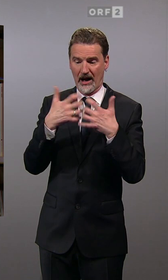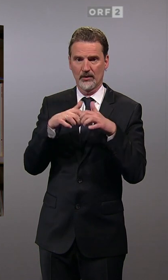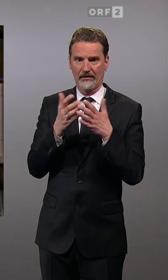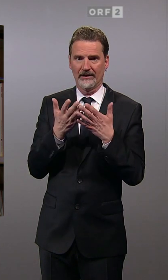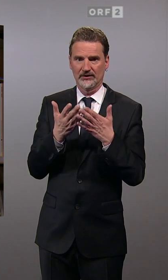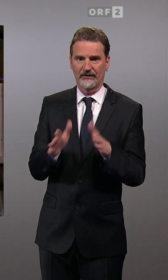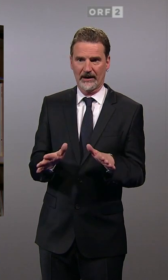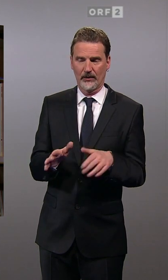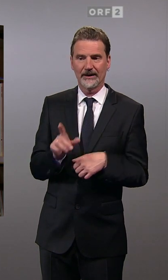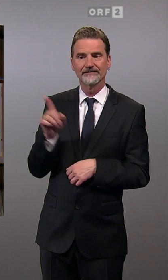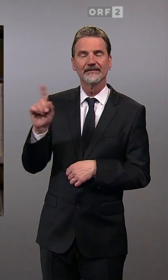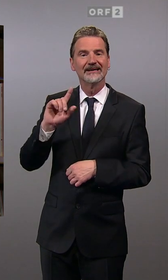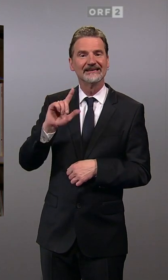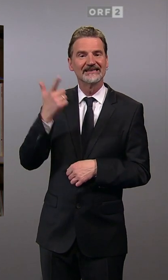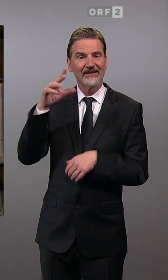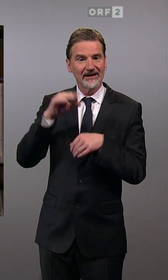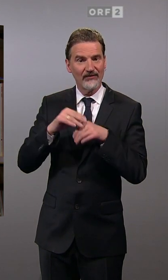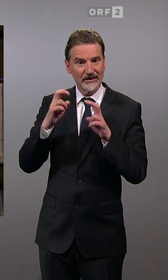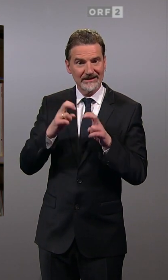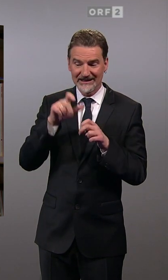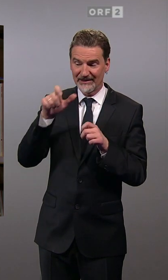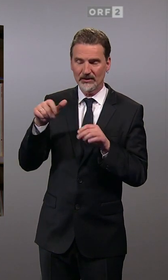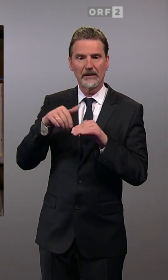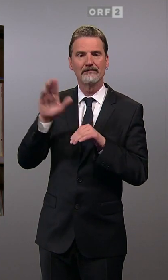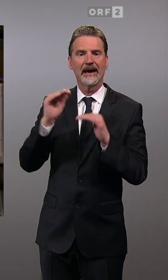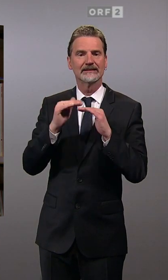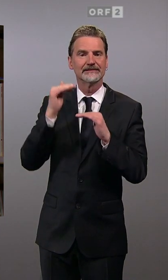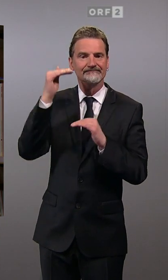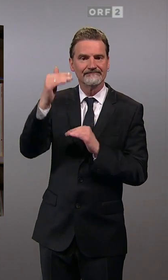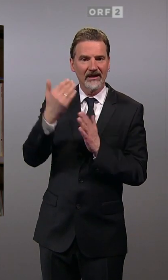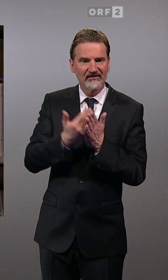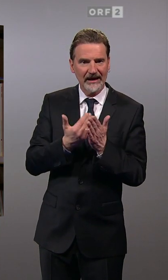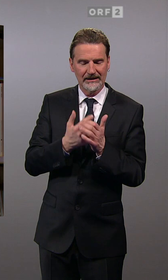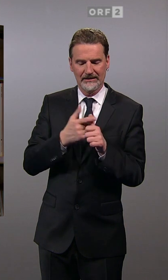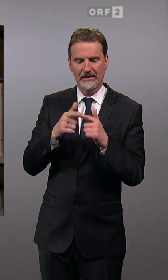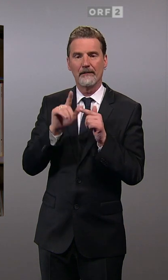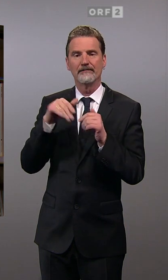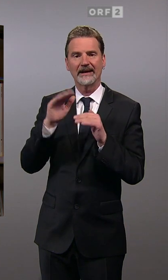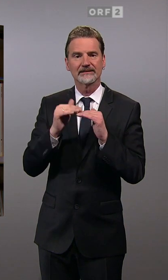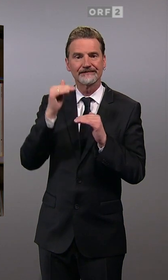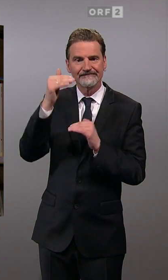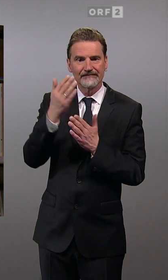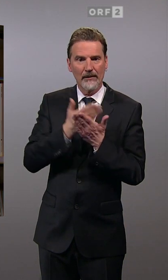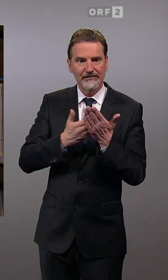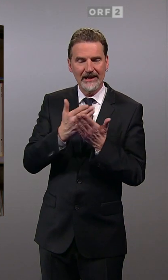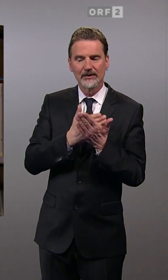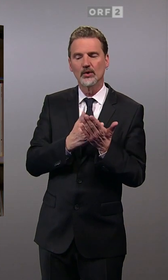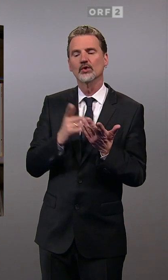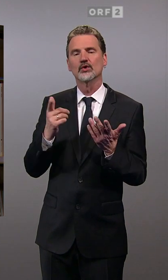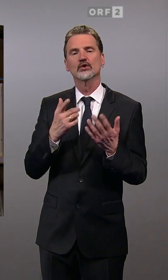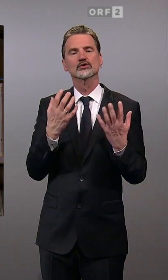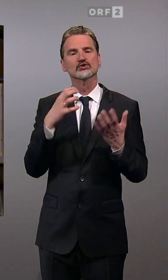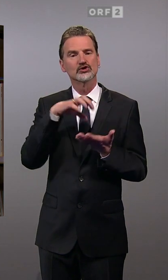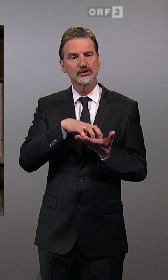überdurchschnittliche Einkommen haben. Und aus den Städten eben sich dann am Land einen zweiten Bleibe, eine zweite